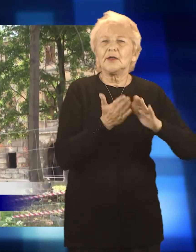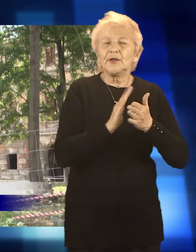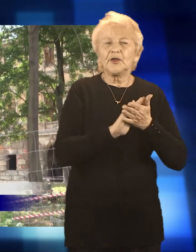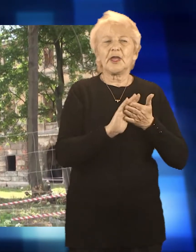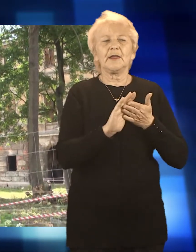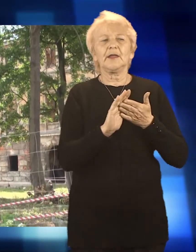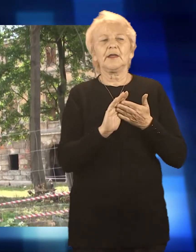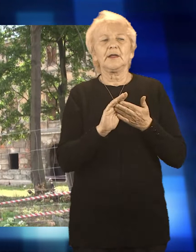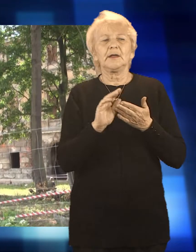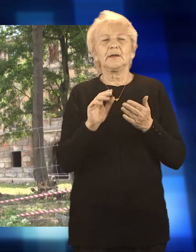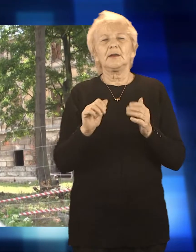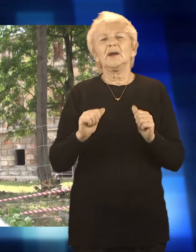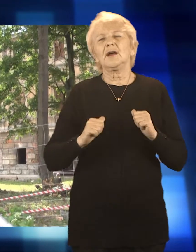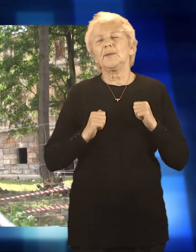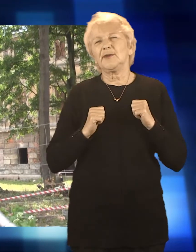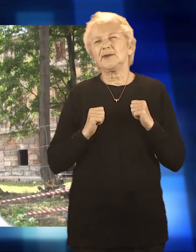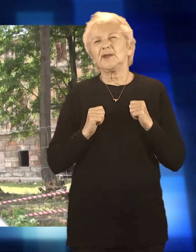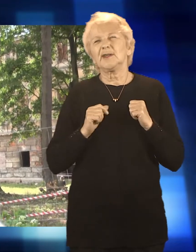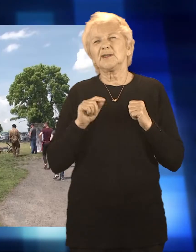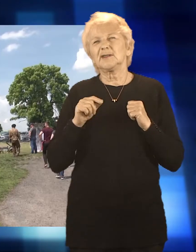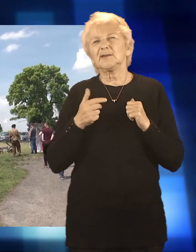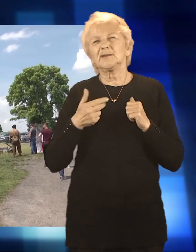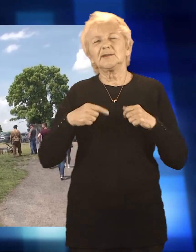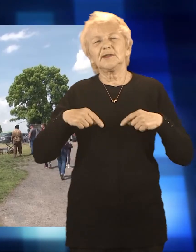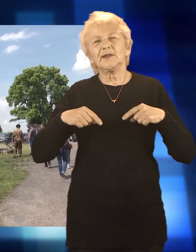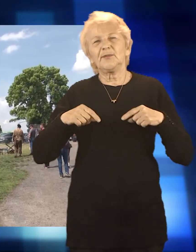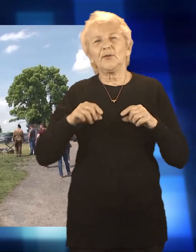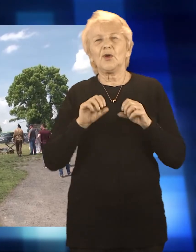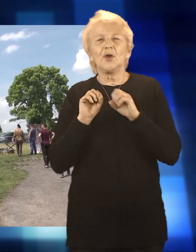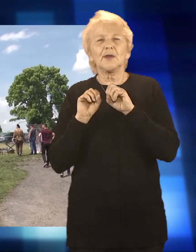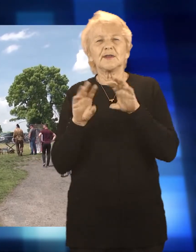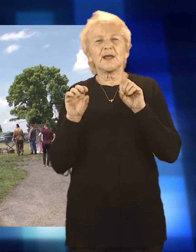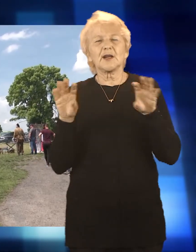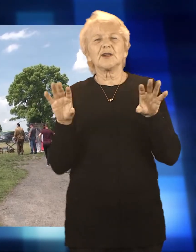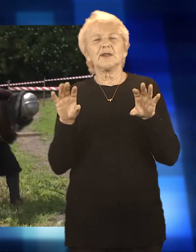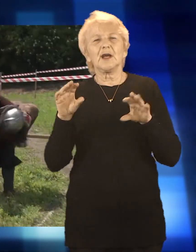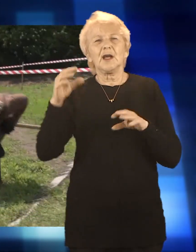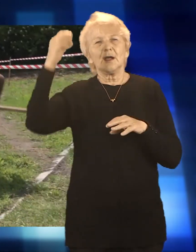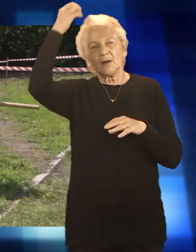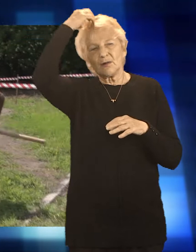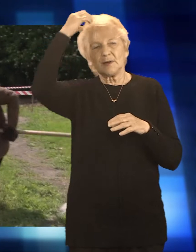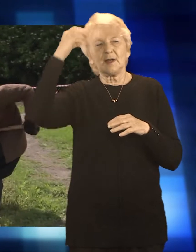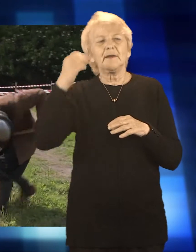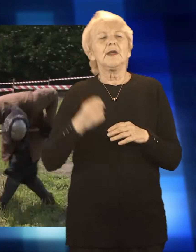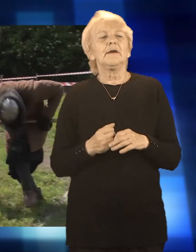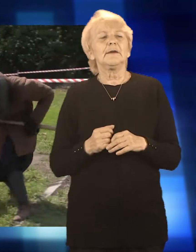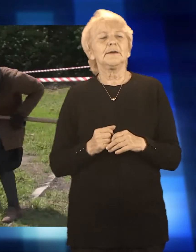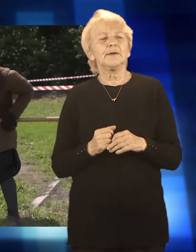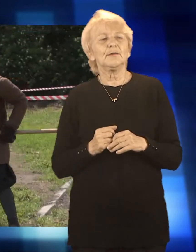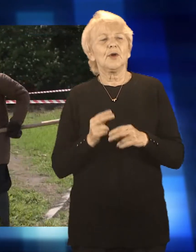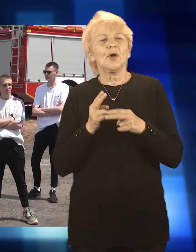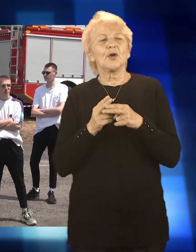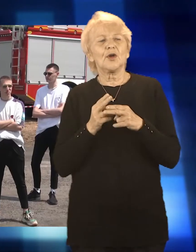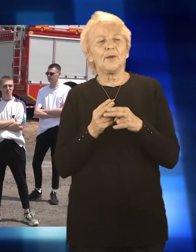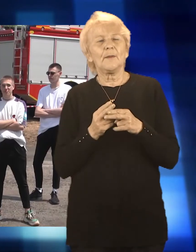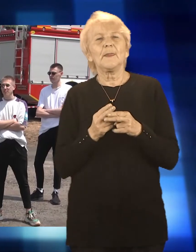wiemy jak jest. Ludzie się troszeczkę jeszcze tego boją. Ale próbowaliśmy się w jakiś sposób zabezpieczyć. Na każdym stanowisku, czy przy każdym miejscu